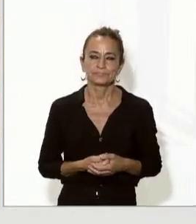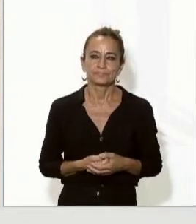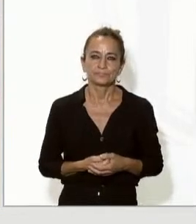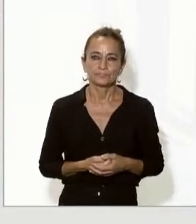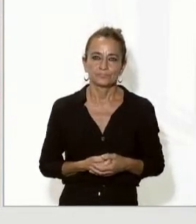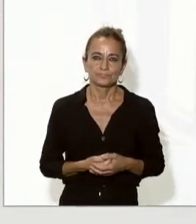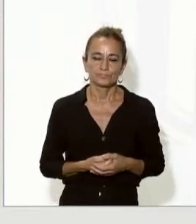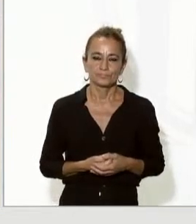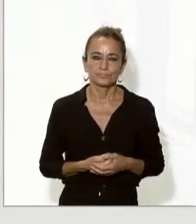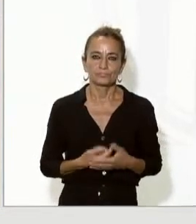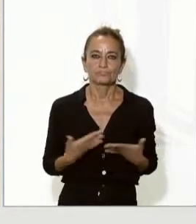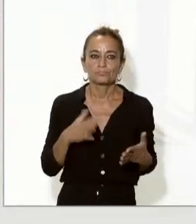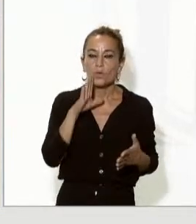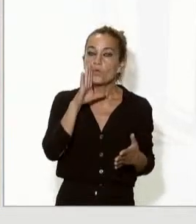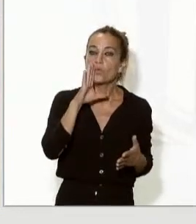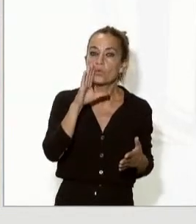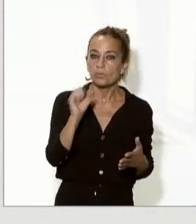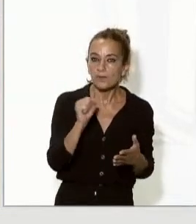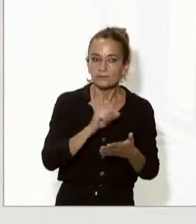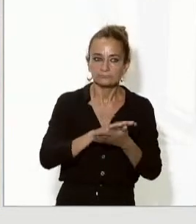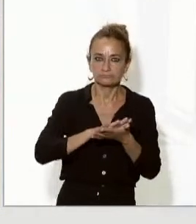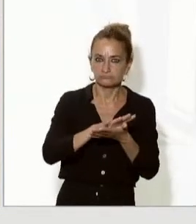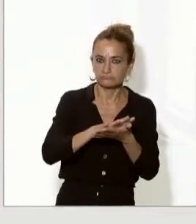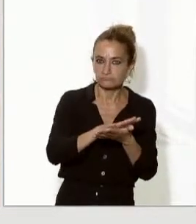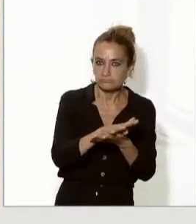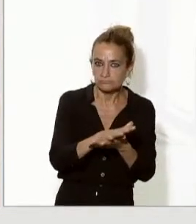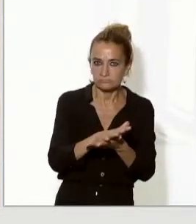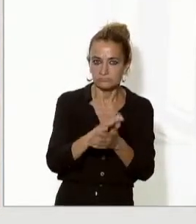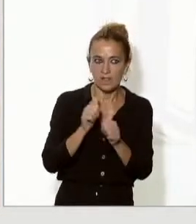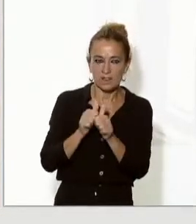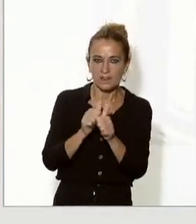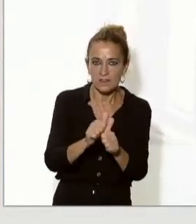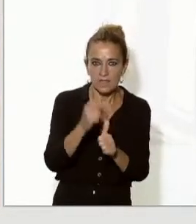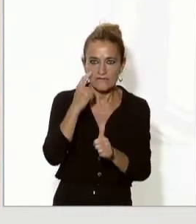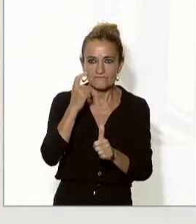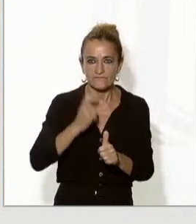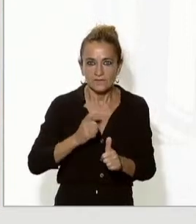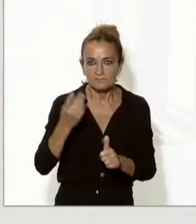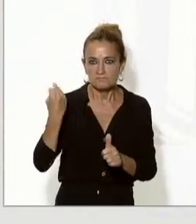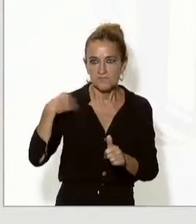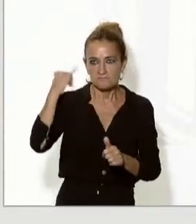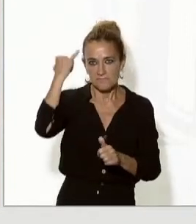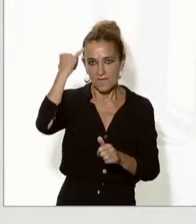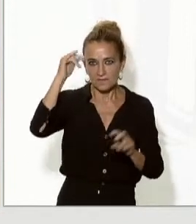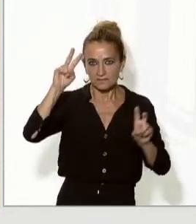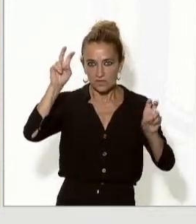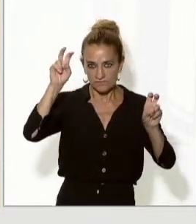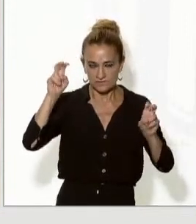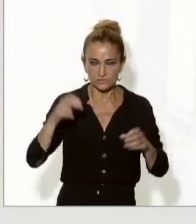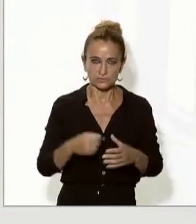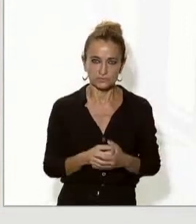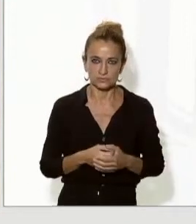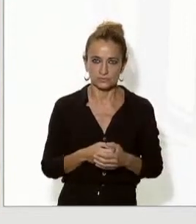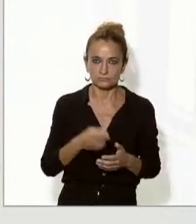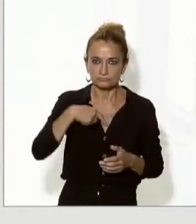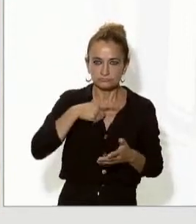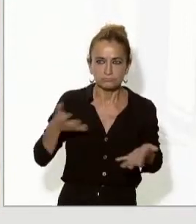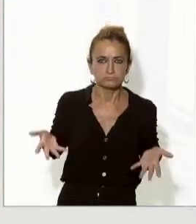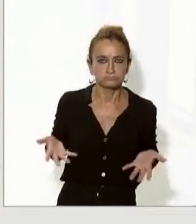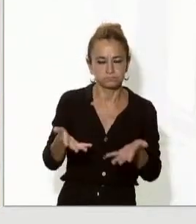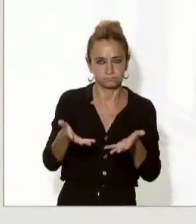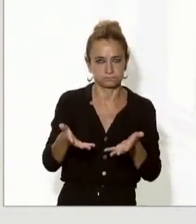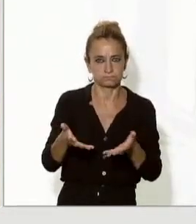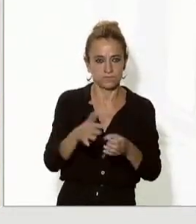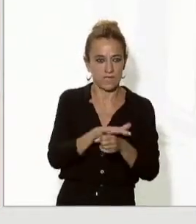estem fent seguiment de totes aquestes iniciatives, les estem impulsant en l